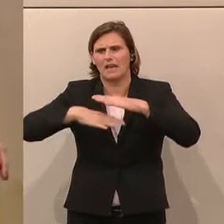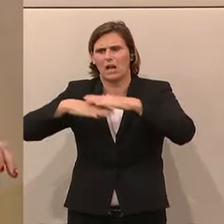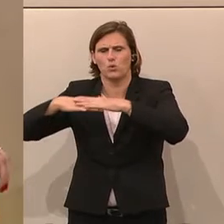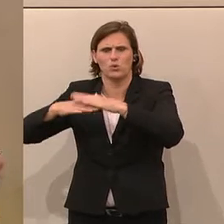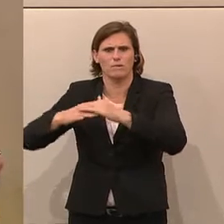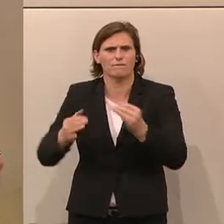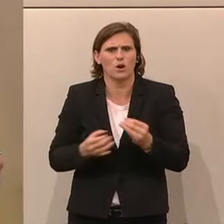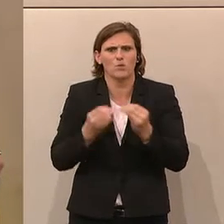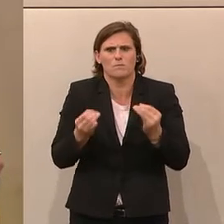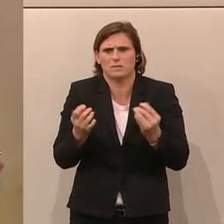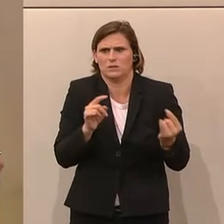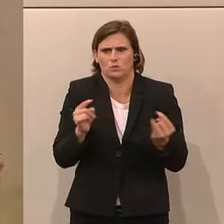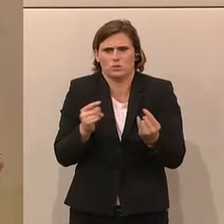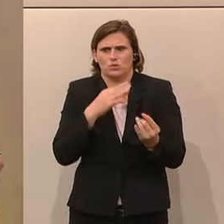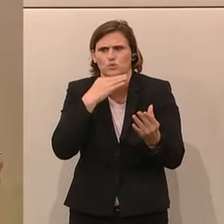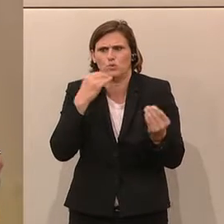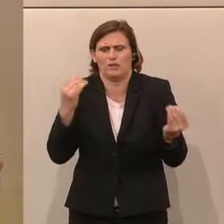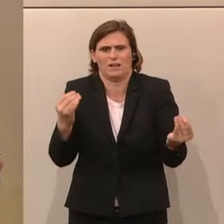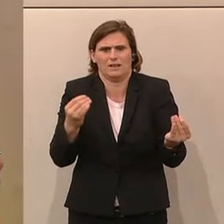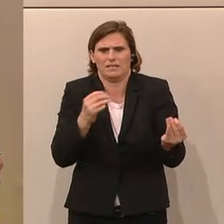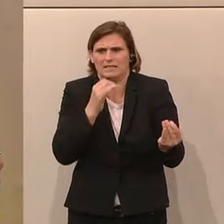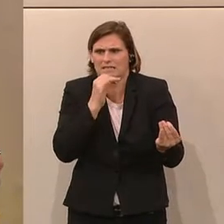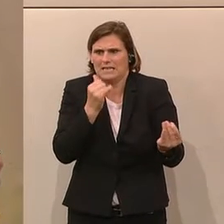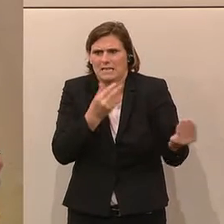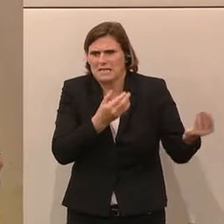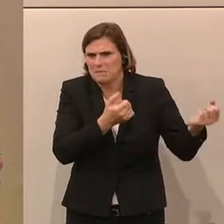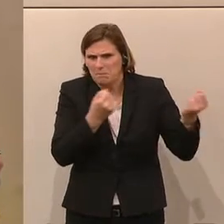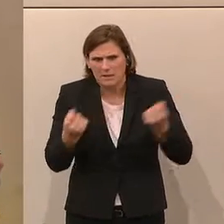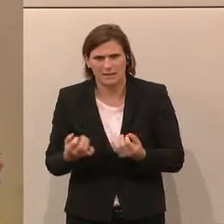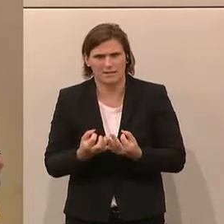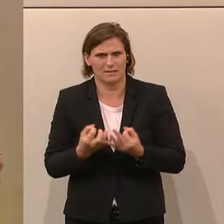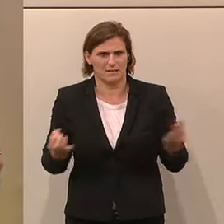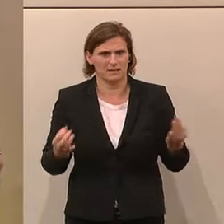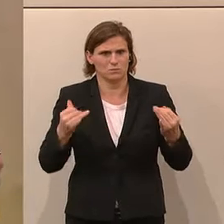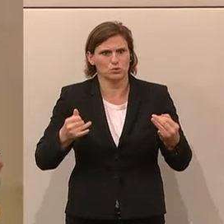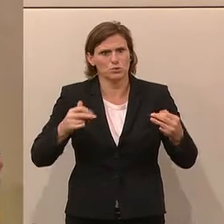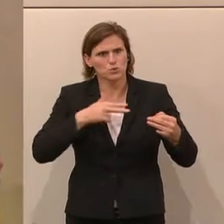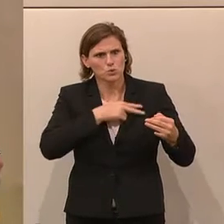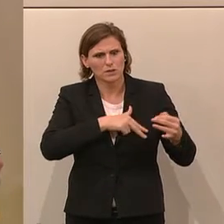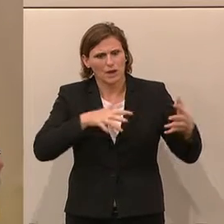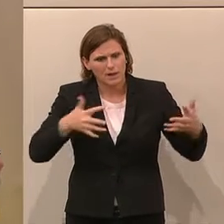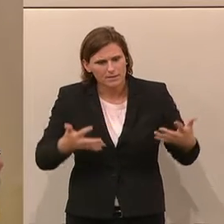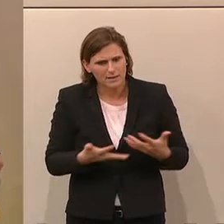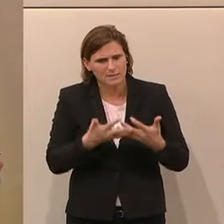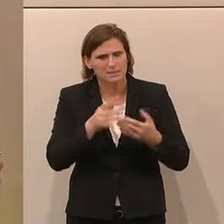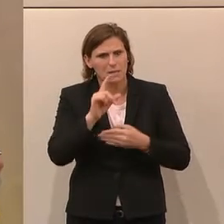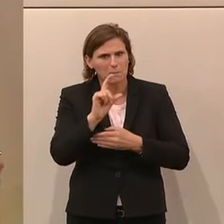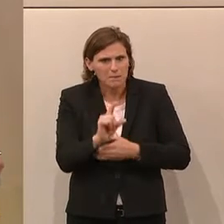soll diese Obergrenzendebatte? Die ist hier nicht angebracht. Wir müssen hier ein soziales Netz schaffen, genau eine